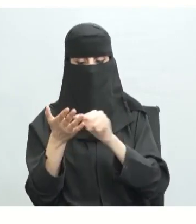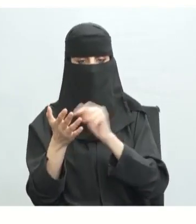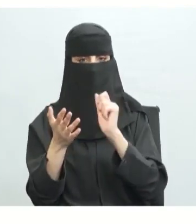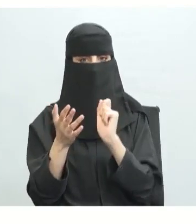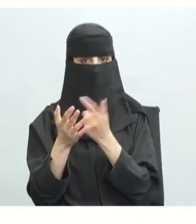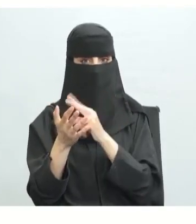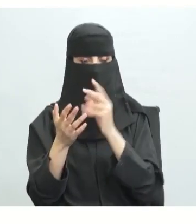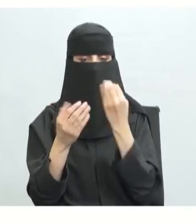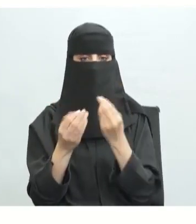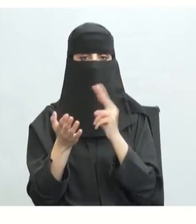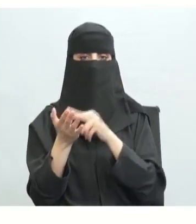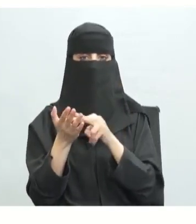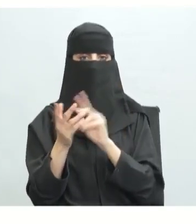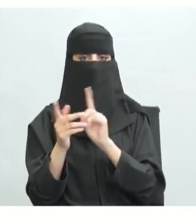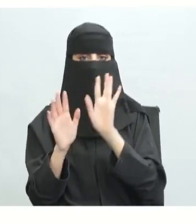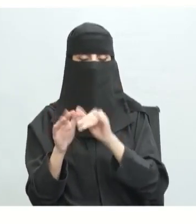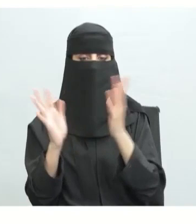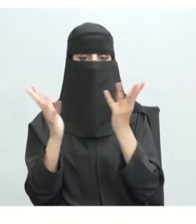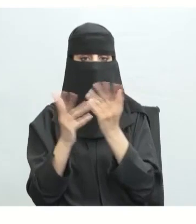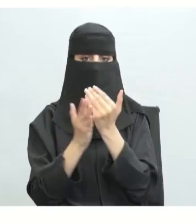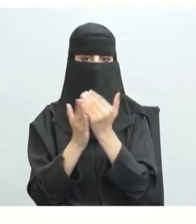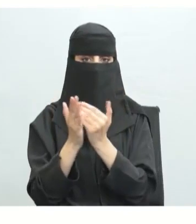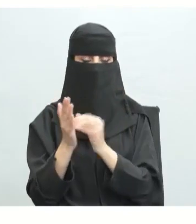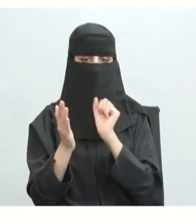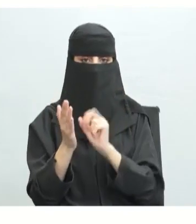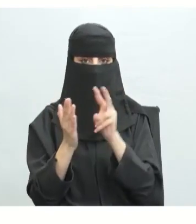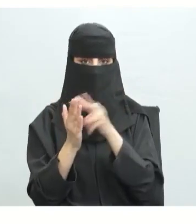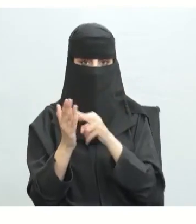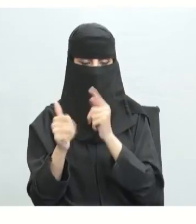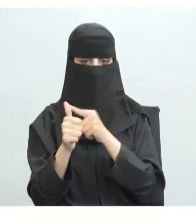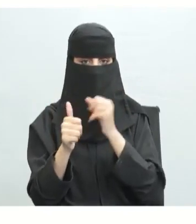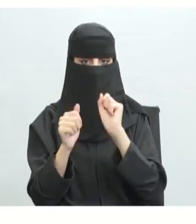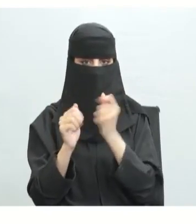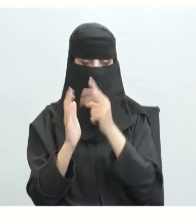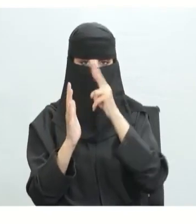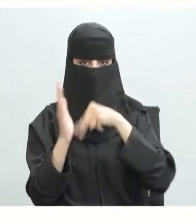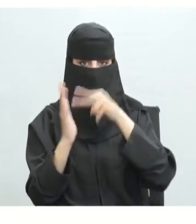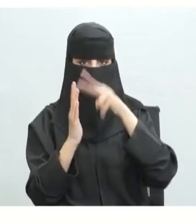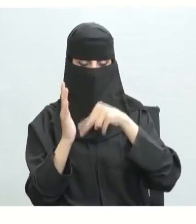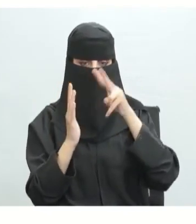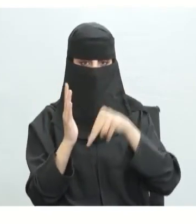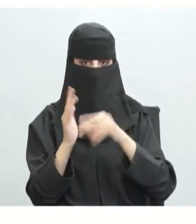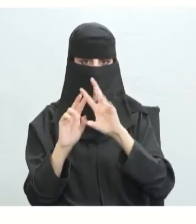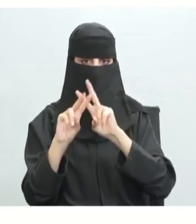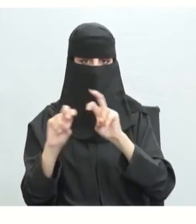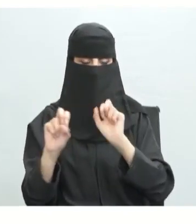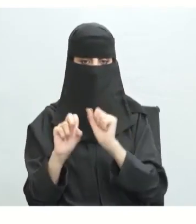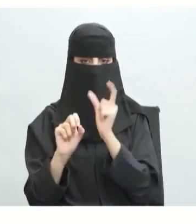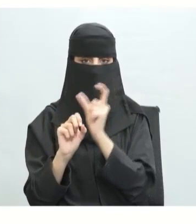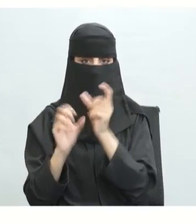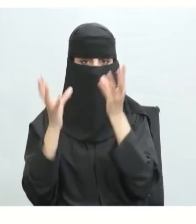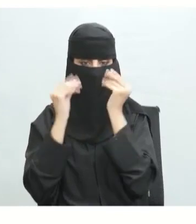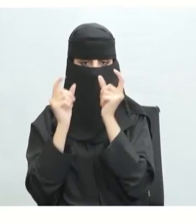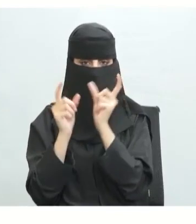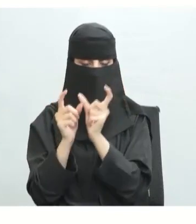وأيضا القراءة الانتقائية طبعا هنا في القراءة تمشيطية البحث عن معلومة محددة وصغيرة